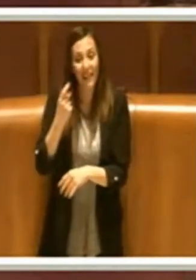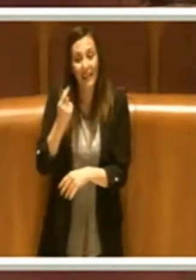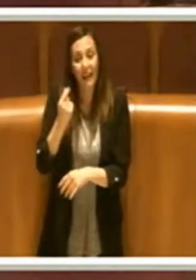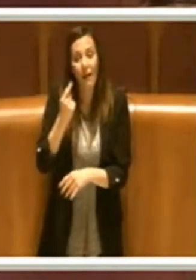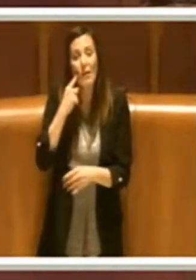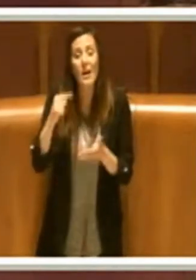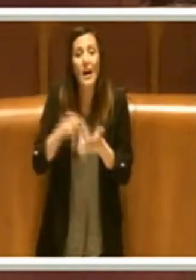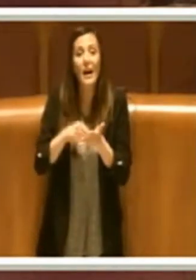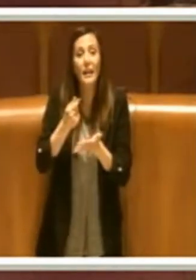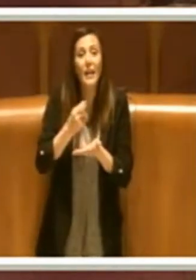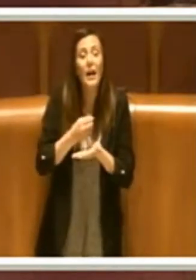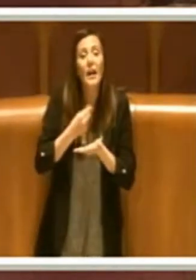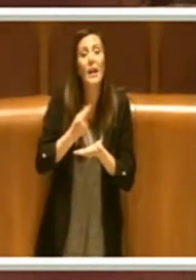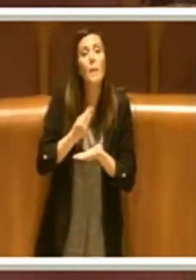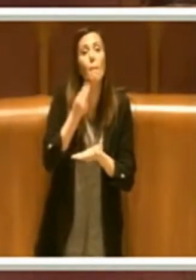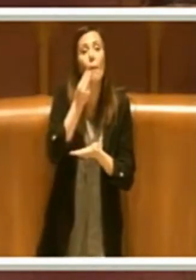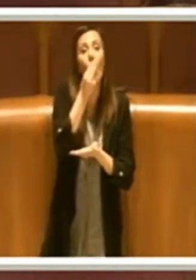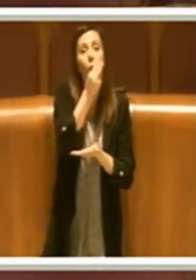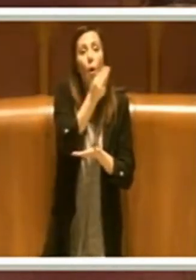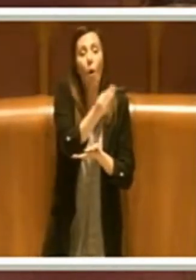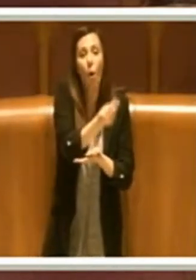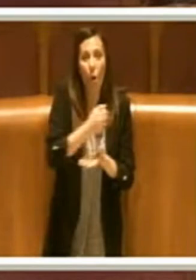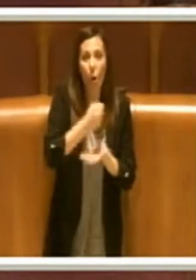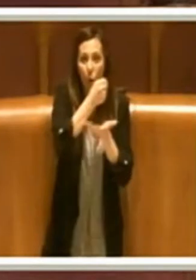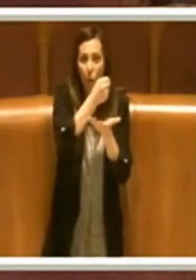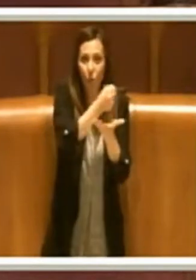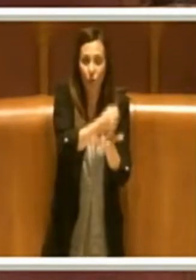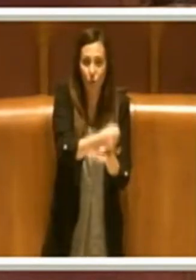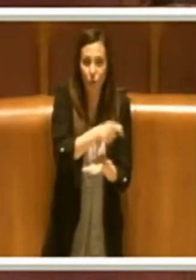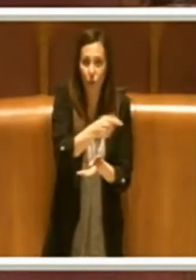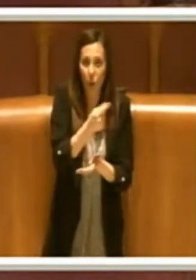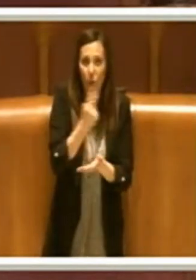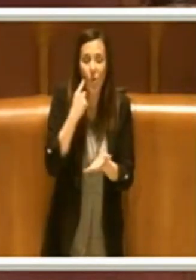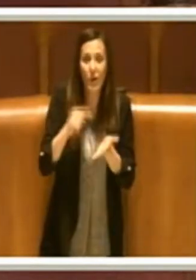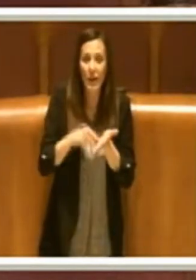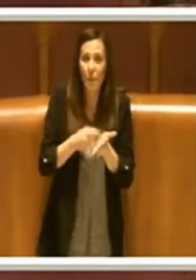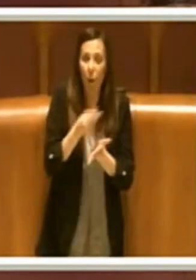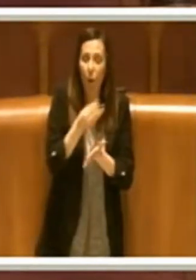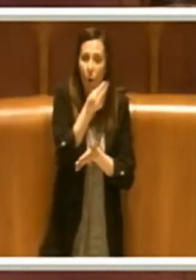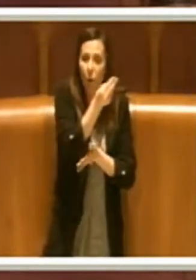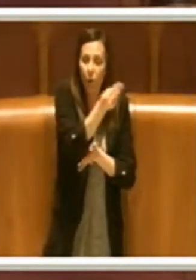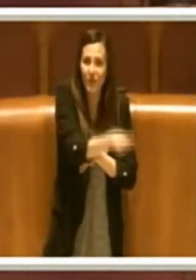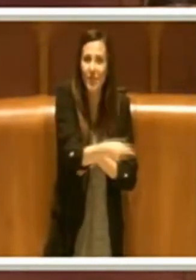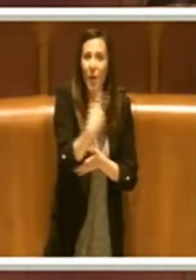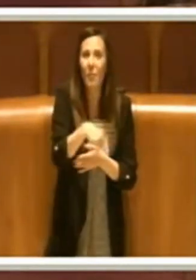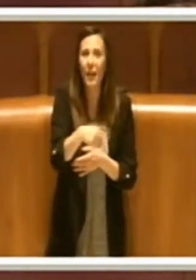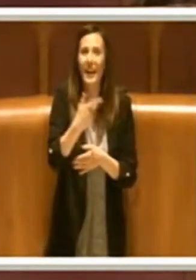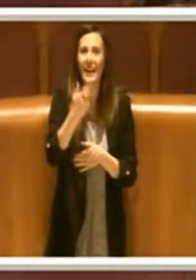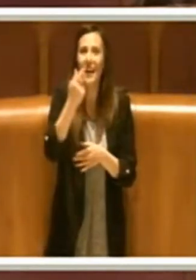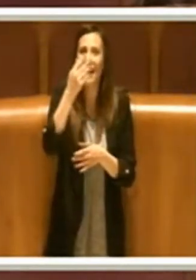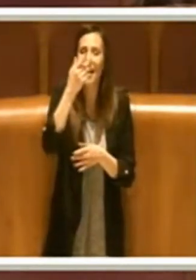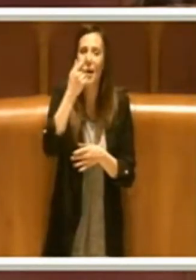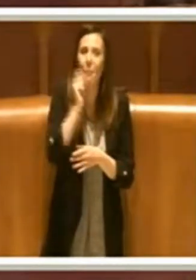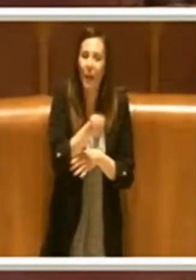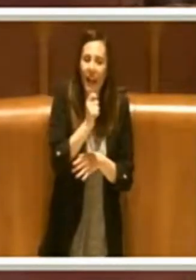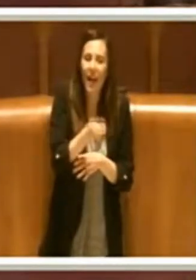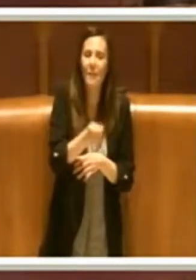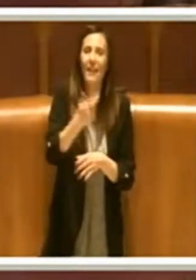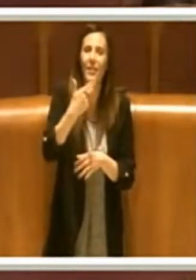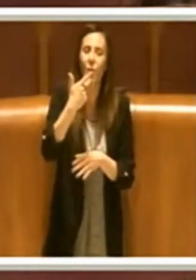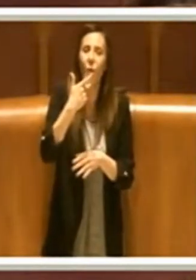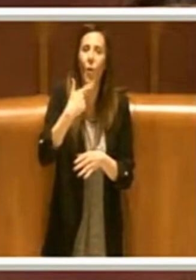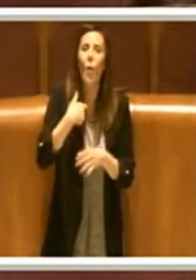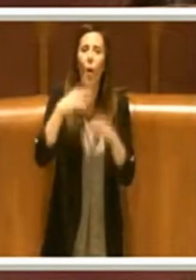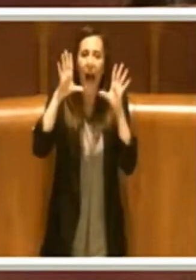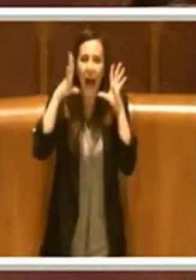quelle famiglie che già hanno pagato la retta del nido oppure per i servizi